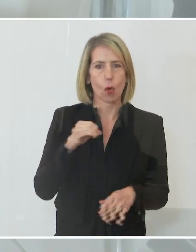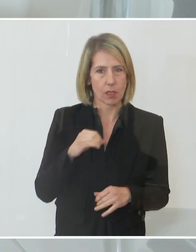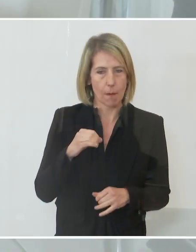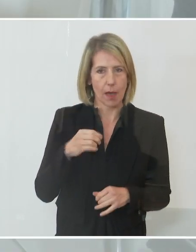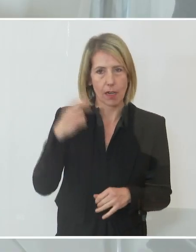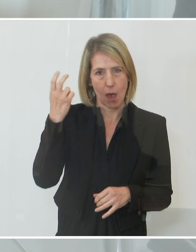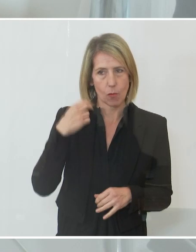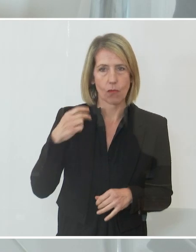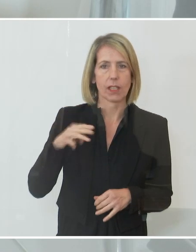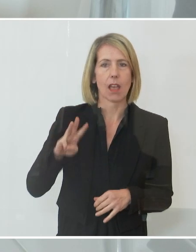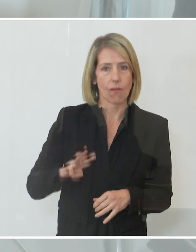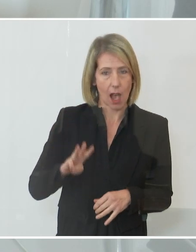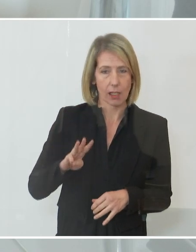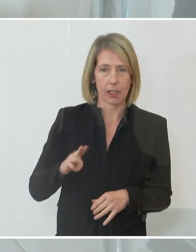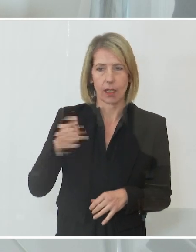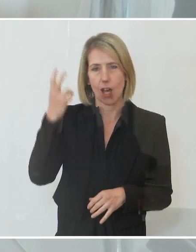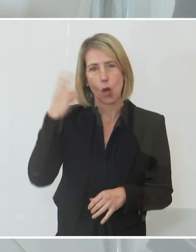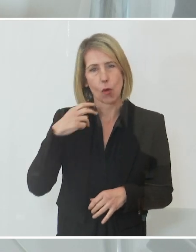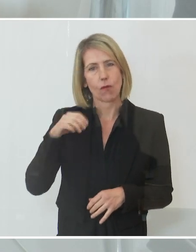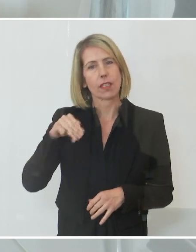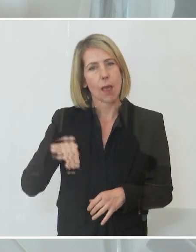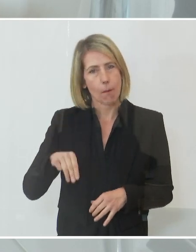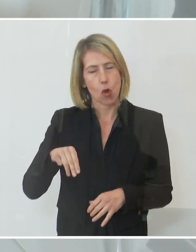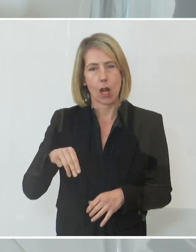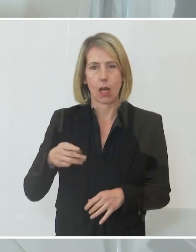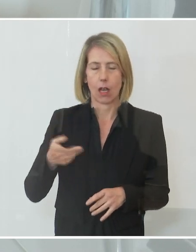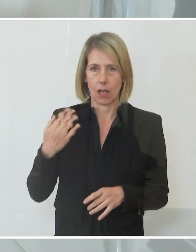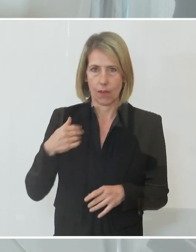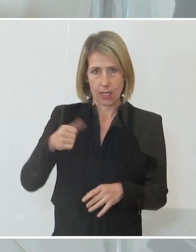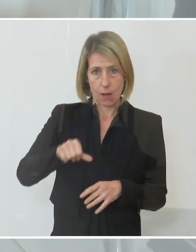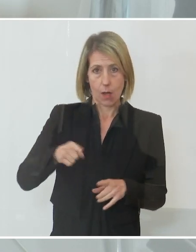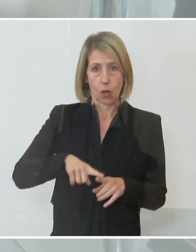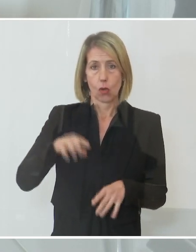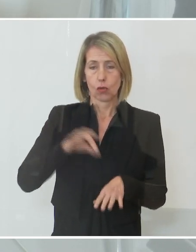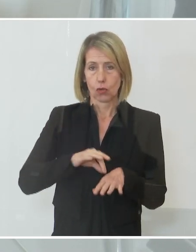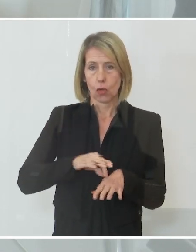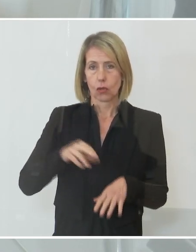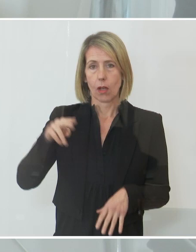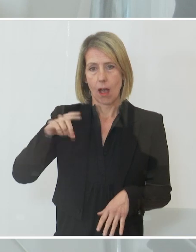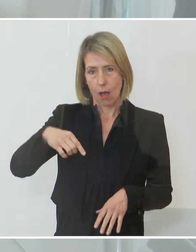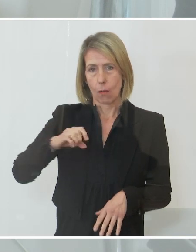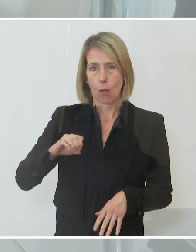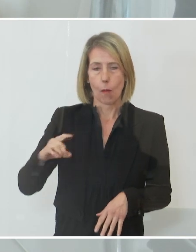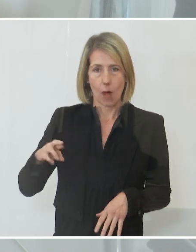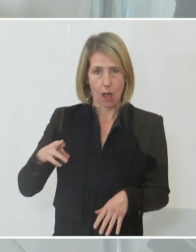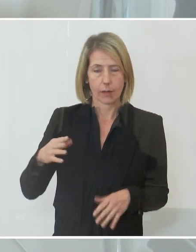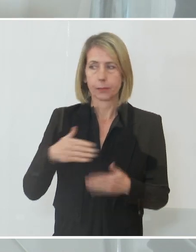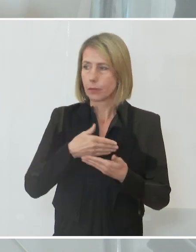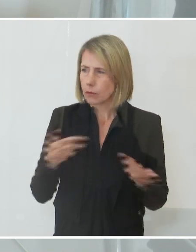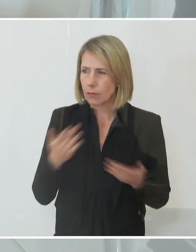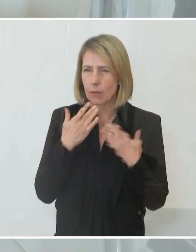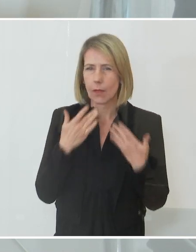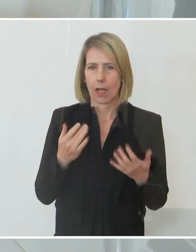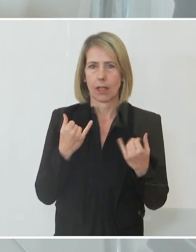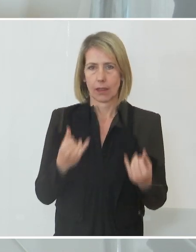Prof. Michael Wagner, Prof. Müller und Dr. Nikolaus Popper. Auch Ihnen allen ein großes Danke dafür, dass Sie